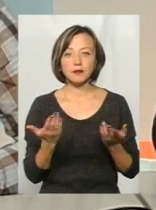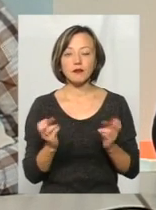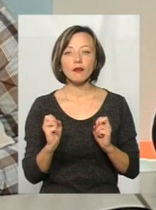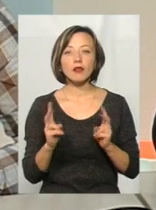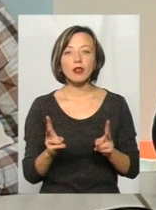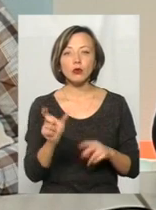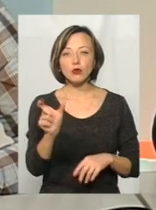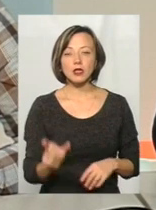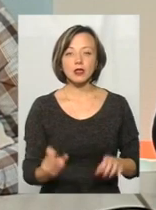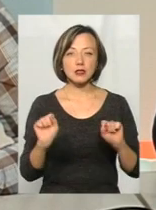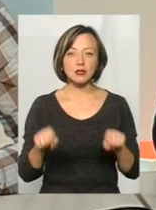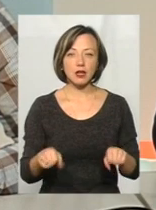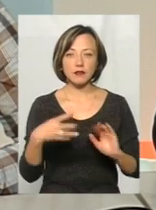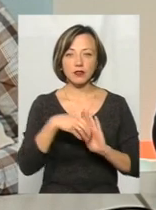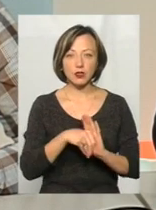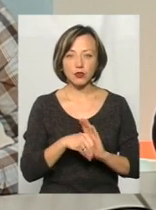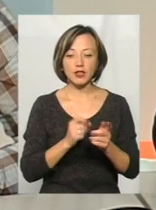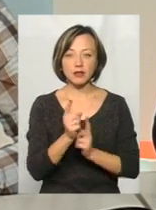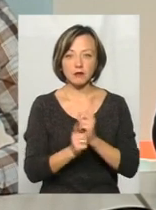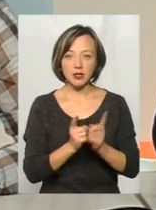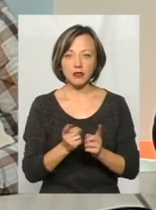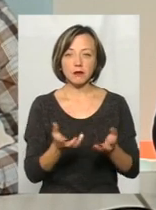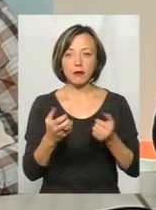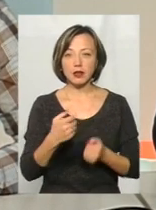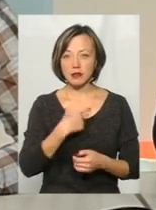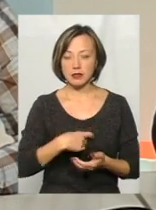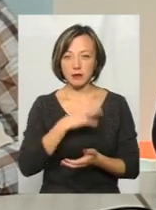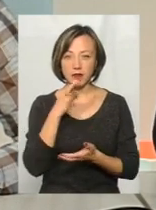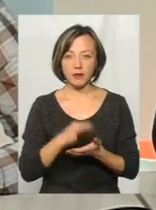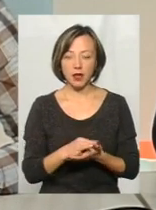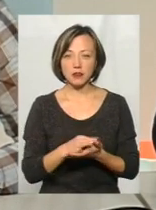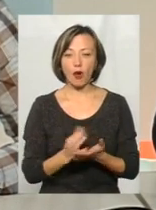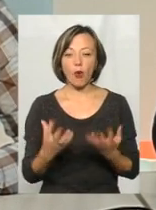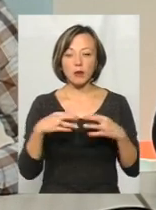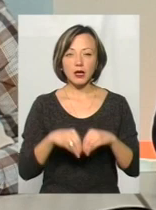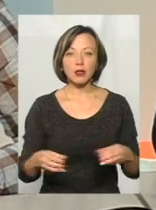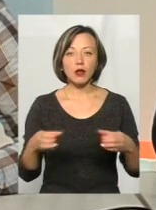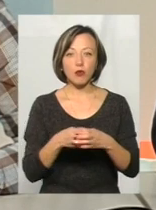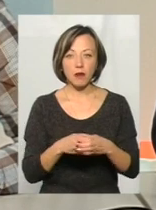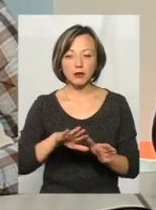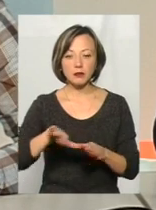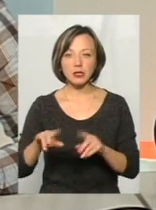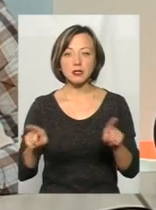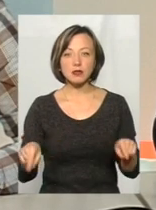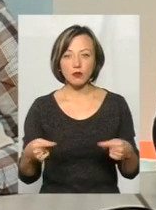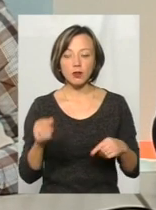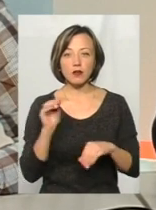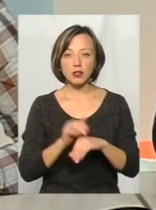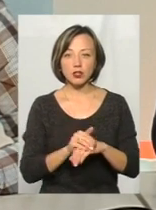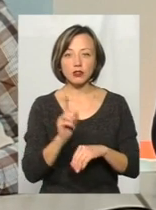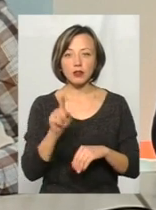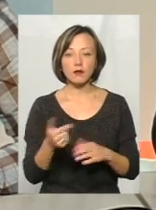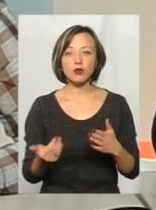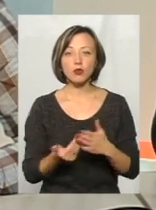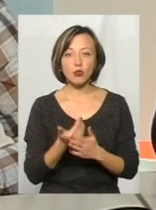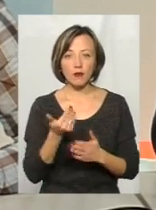наскільки людина здатна втілювати ті зміни і брати на себе відповідальність. Адже об'єднана громада після створення, ну фактично, навіть ці